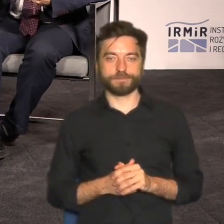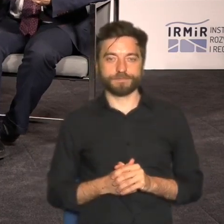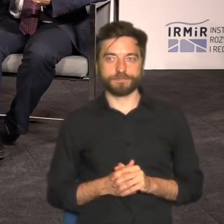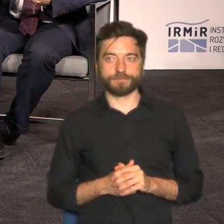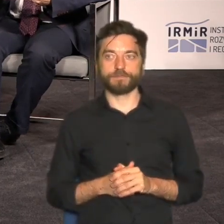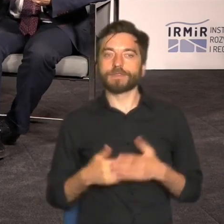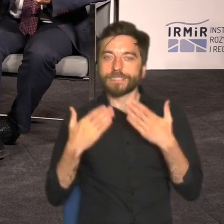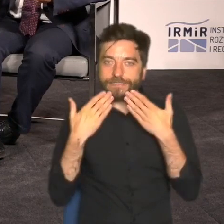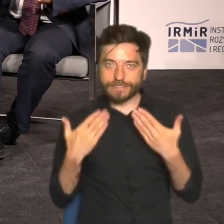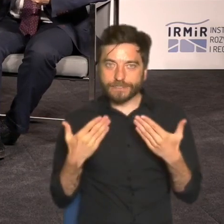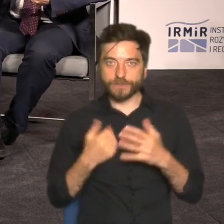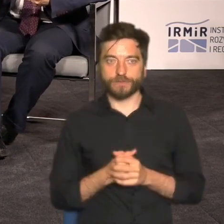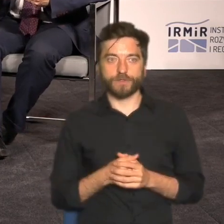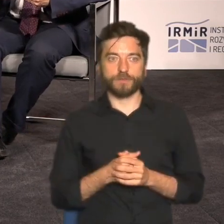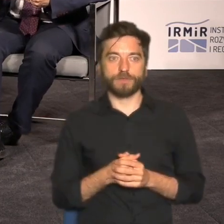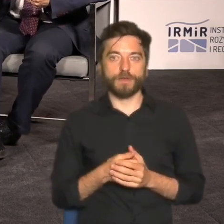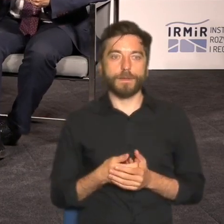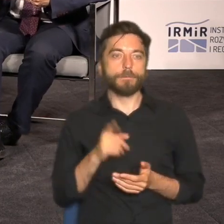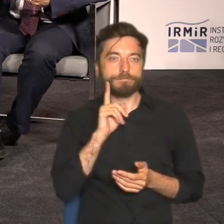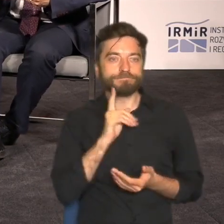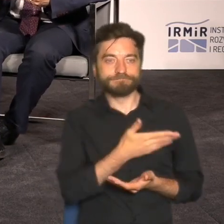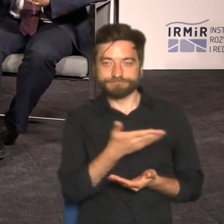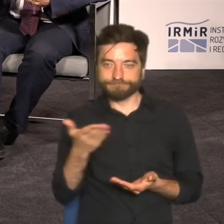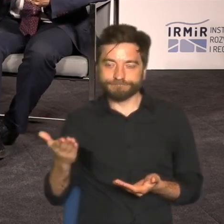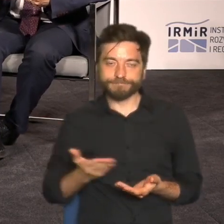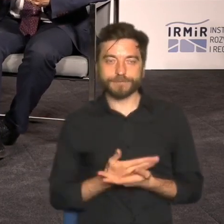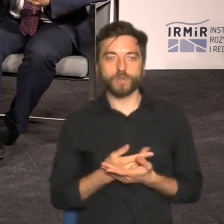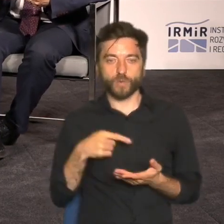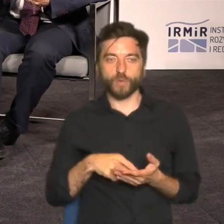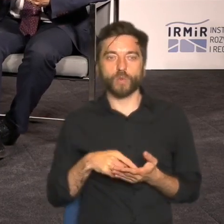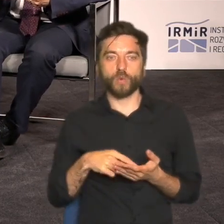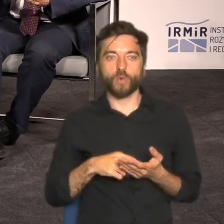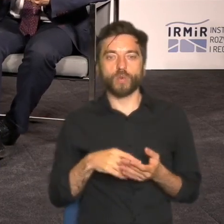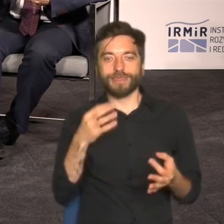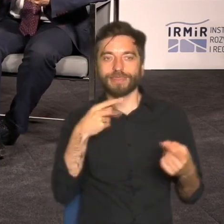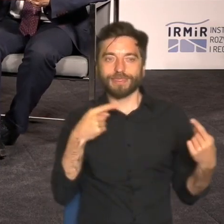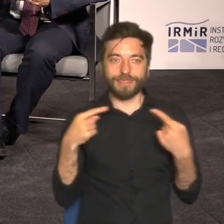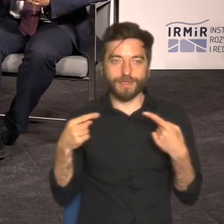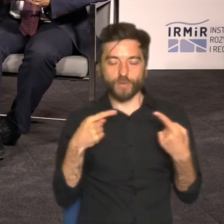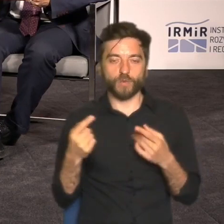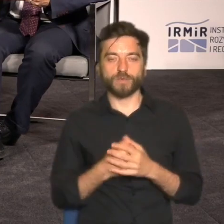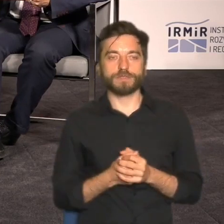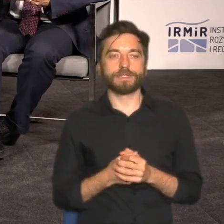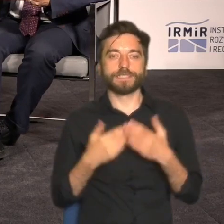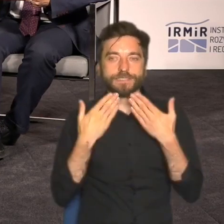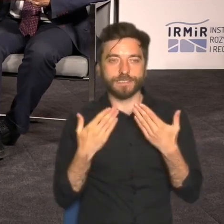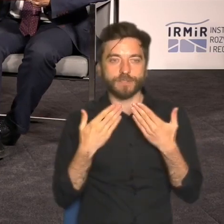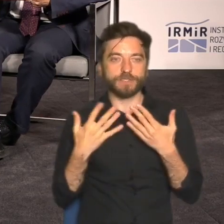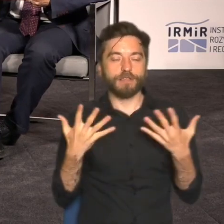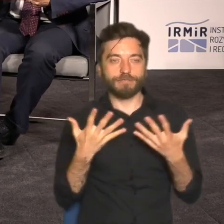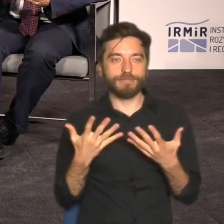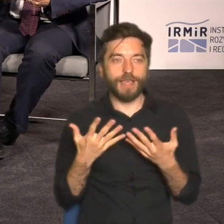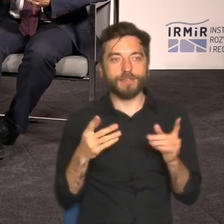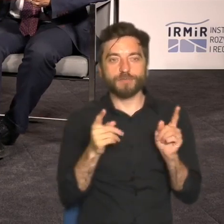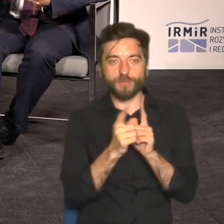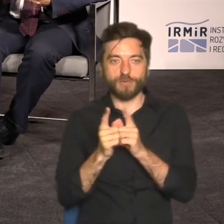dziękuję panom za udział w tej dyskusji dziękuję państwu za towarzyszenie nam